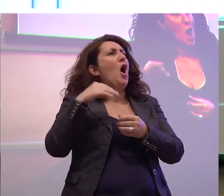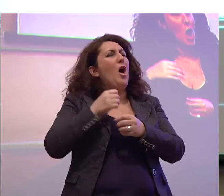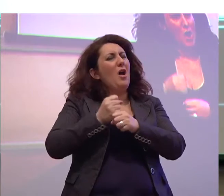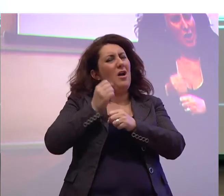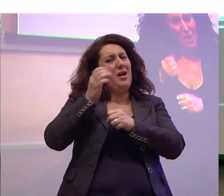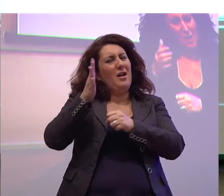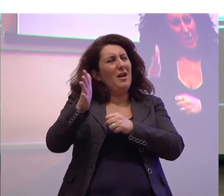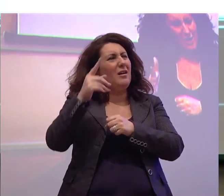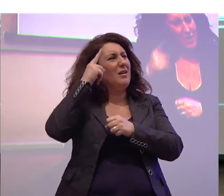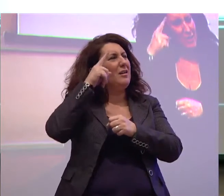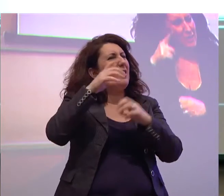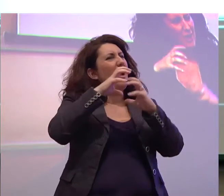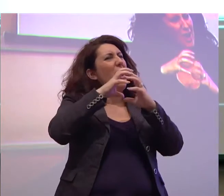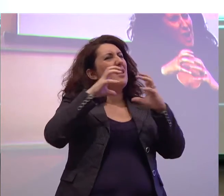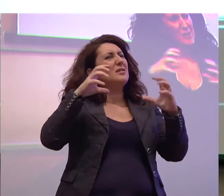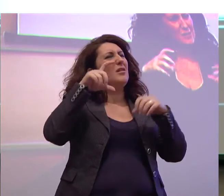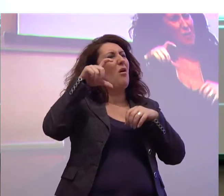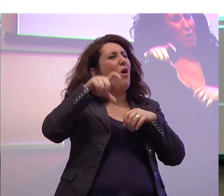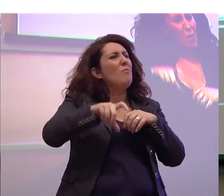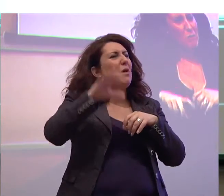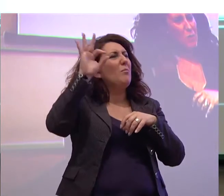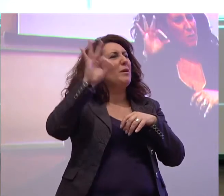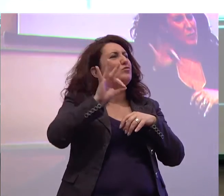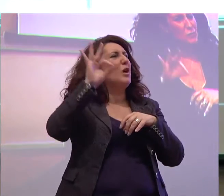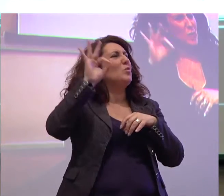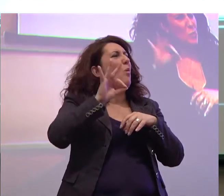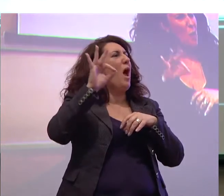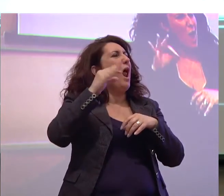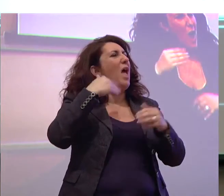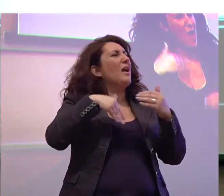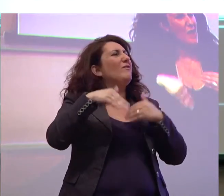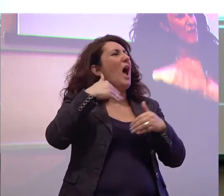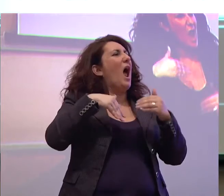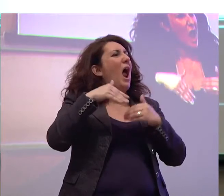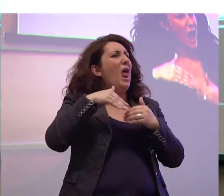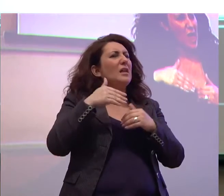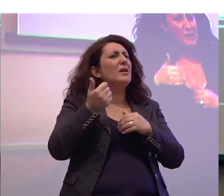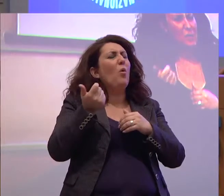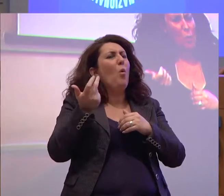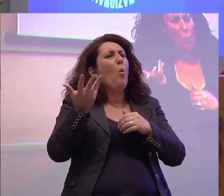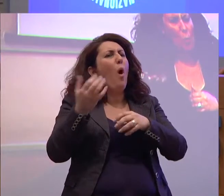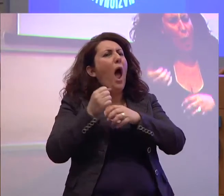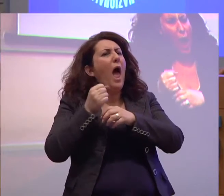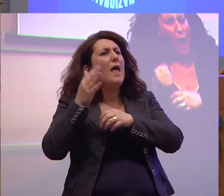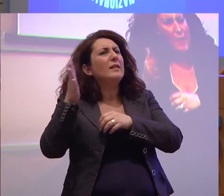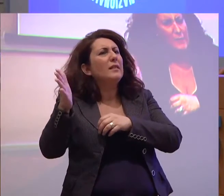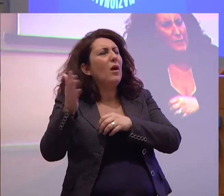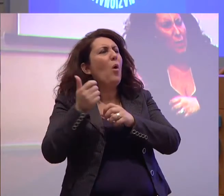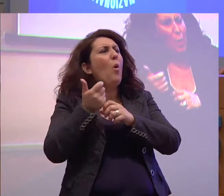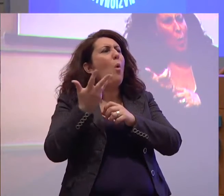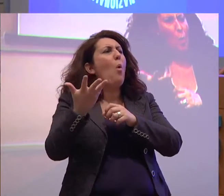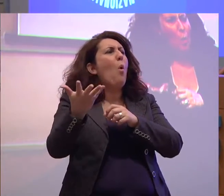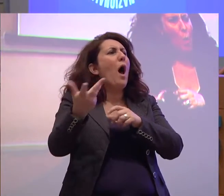invalidi che le aziende erano e sono tenute ad assumere, perché